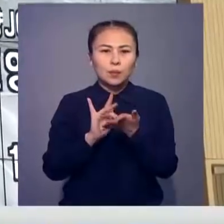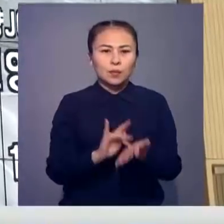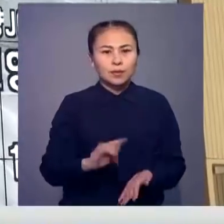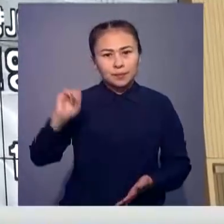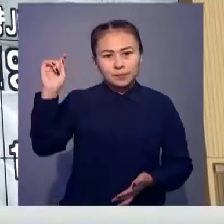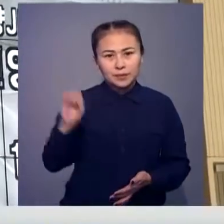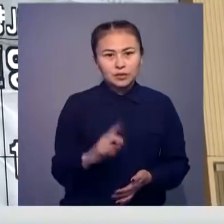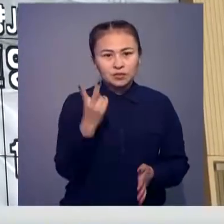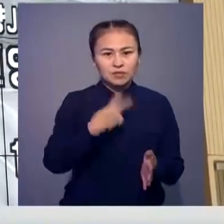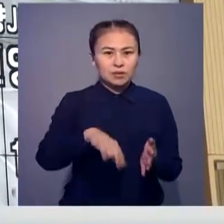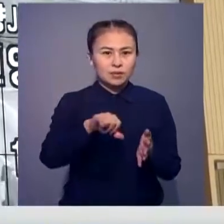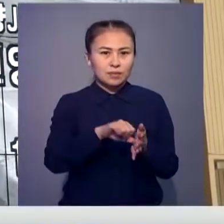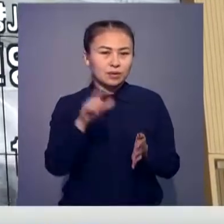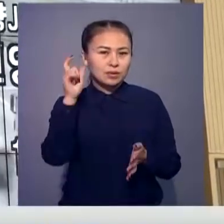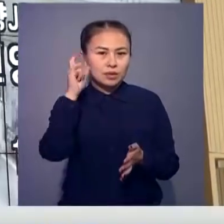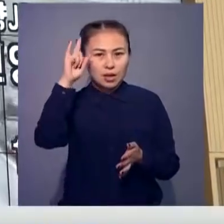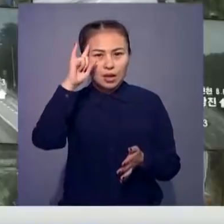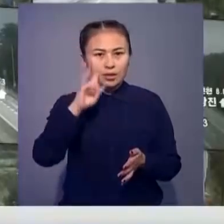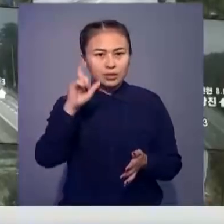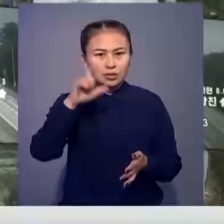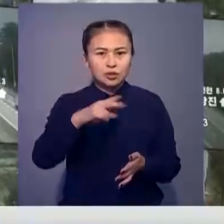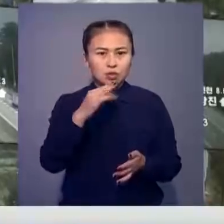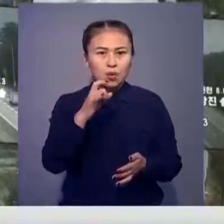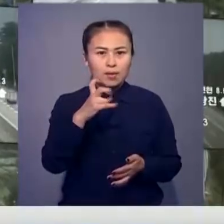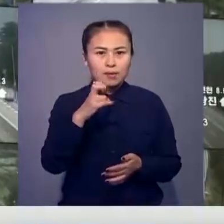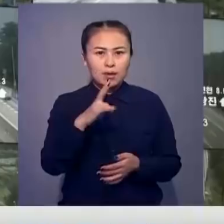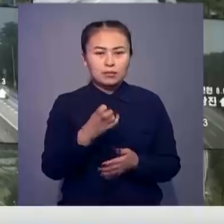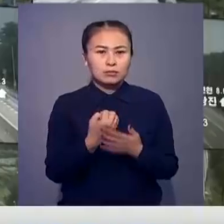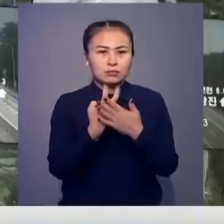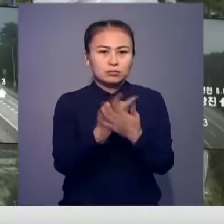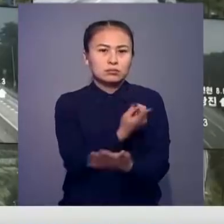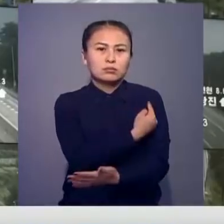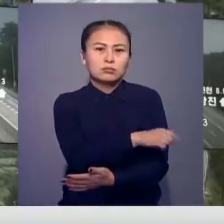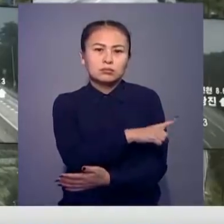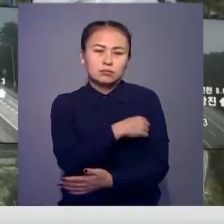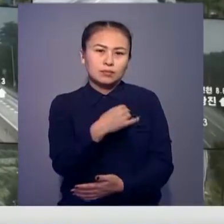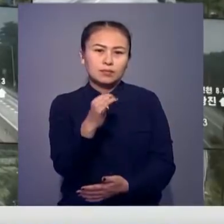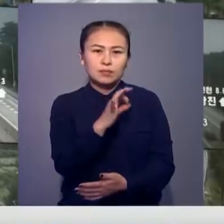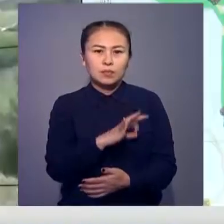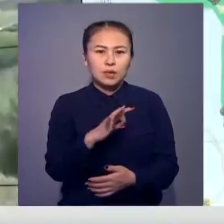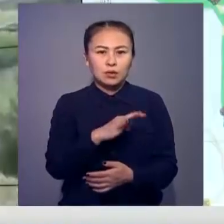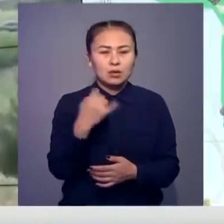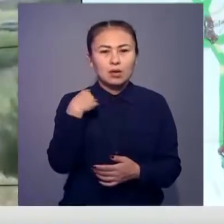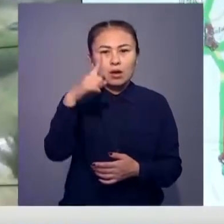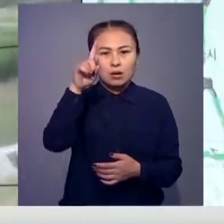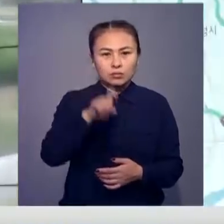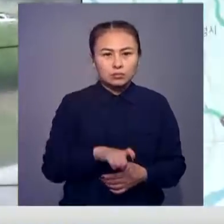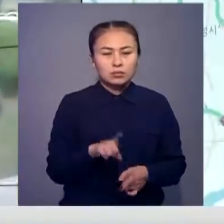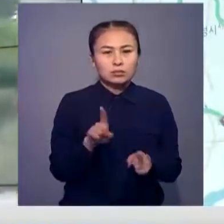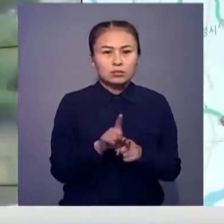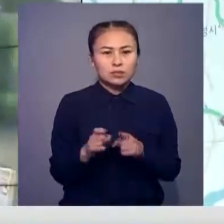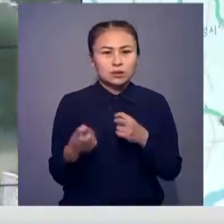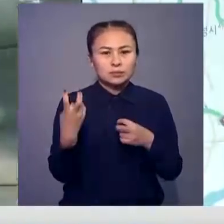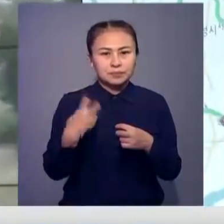Қазір 26 жаса Қазақстан азаматы Чихонандағы Ауруханада емделуде. Дәргерлер оның омыртқа жотасы мен мұқыны